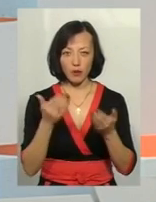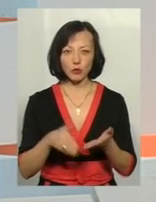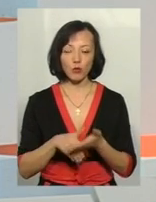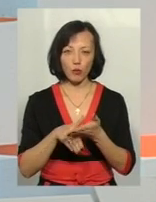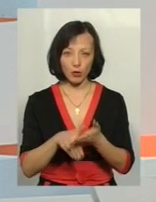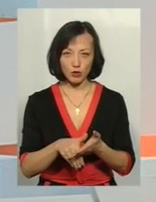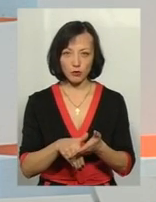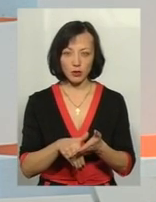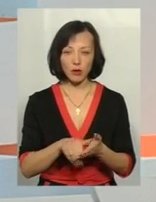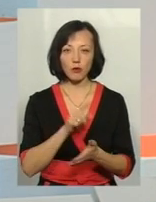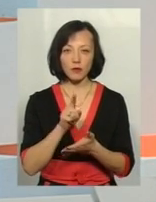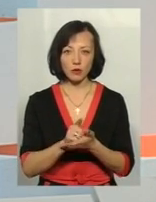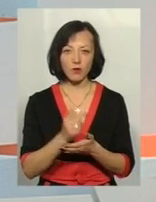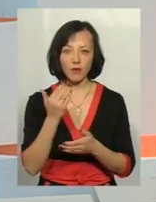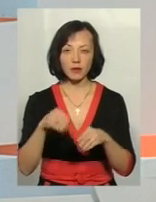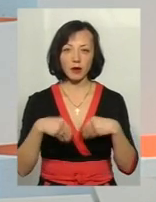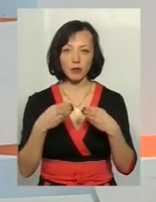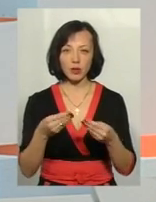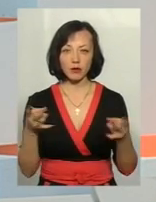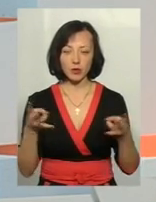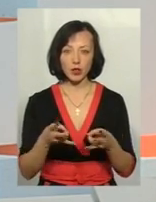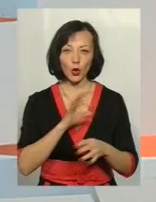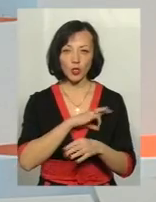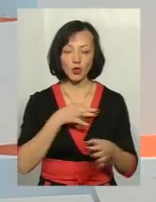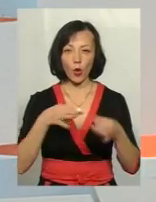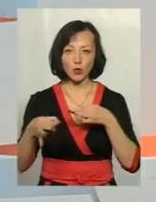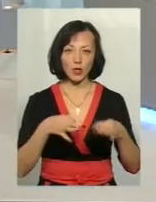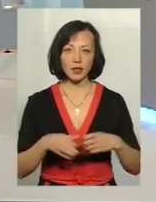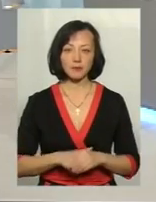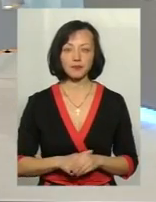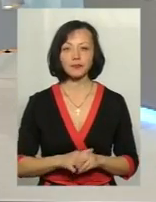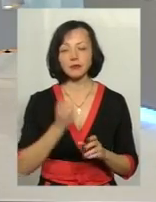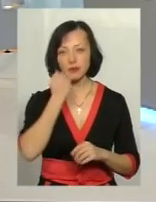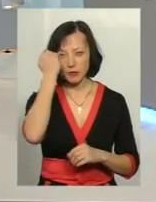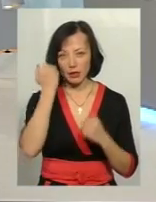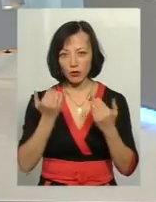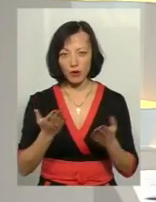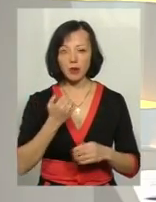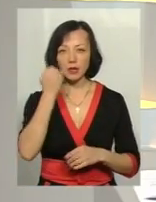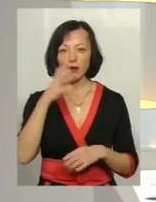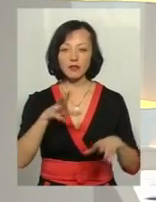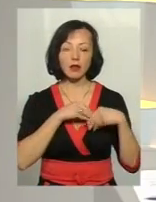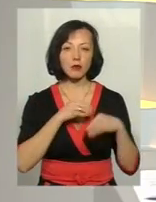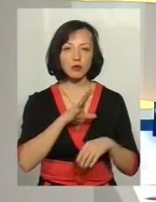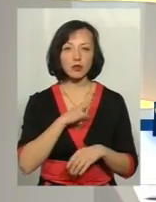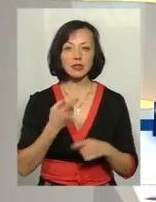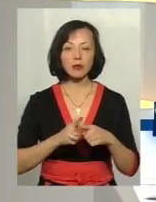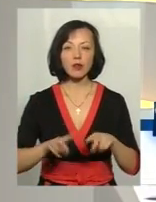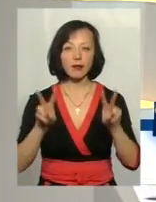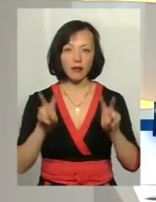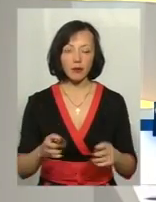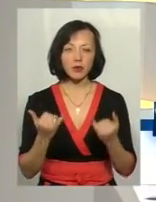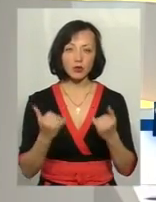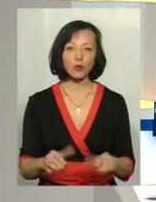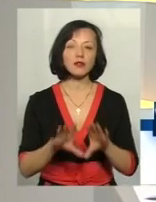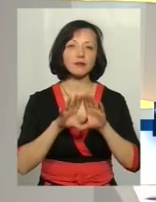допоможемо і обов'язково вам дому необхідну юридичну консультацію. Що ж, дякую вам, дякую всім, хто був з нами. Це була тема, на